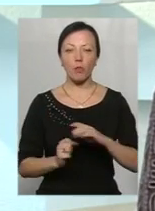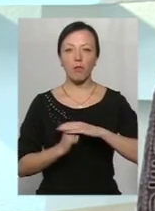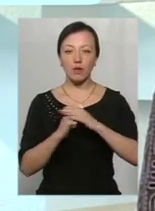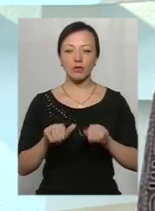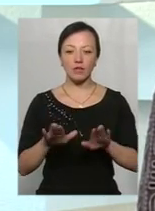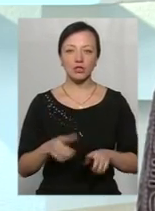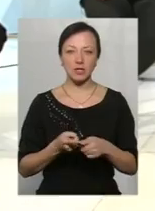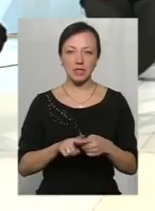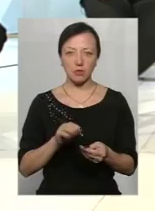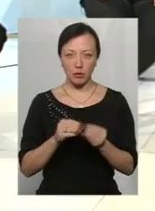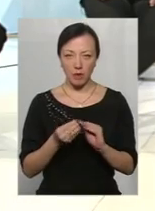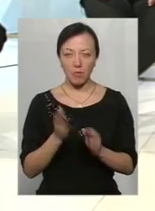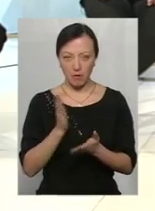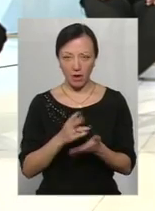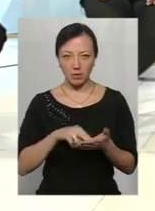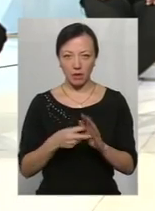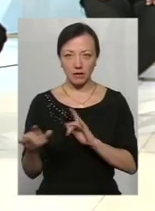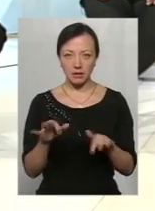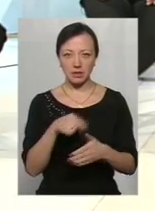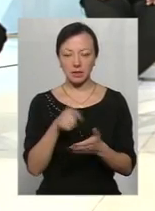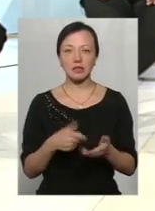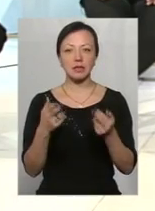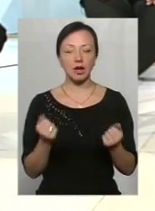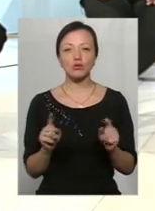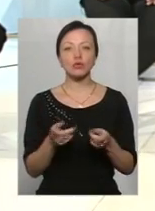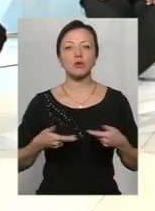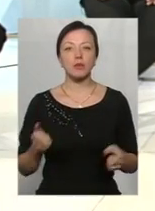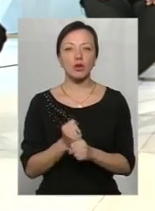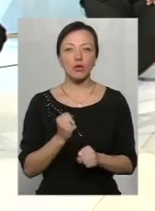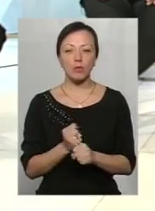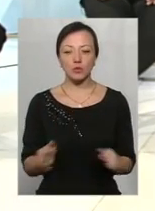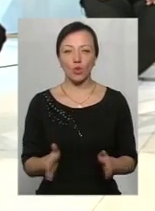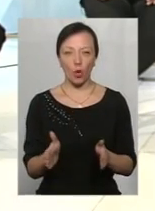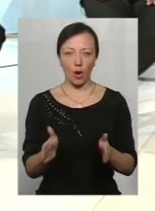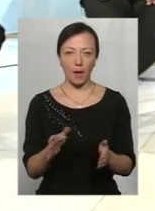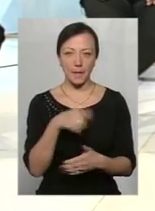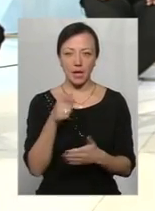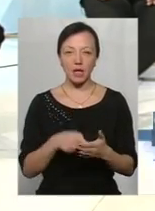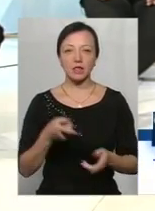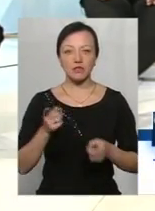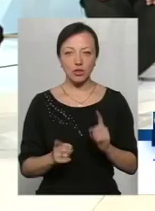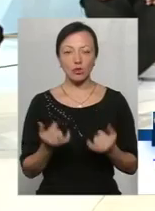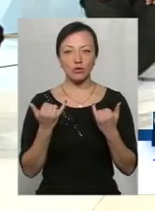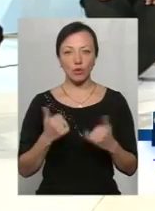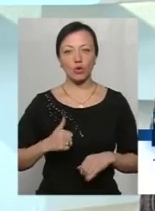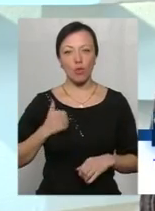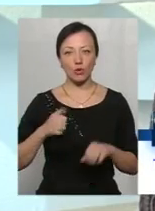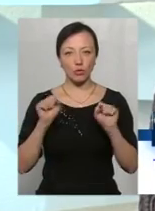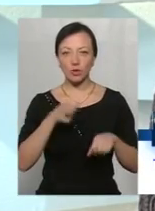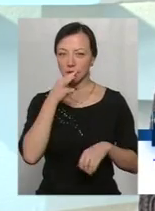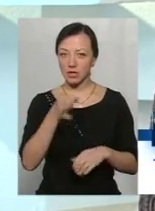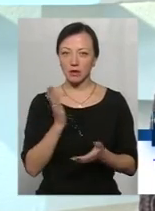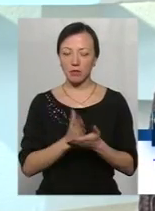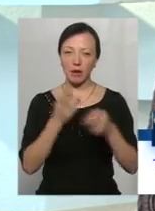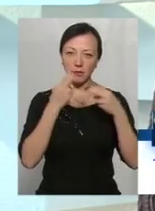для вирішення цих проблем. Маєте план дій, так? Звичайно. Що ми робимо сьогодні з дорогами? Ну, звичайно, я сьогодні гордо можу сказати, що ми